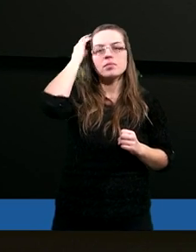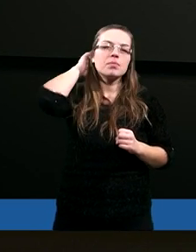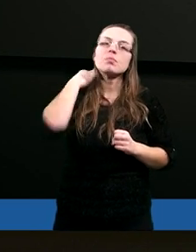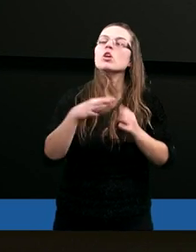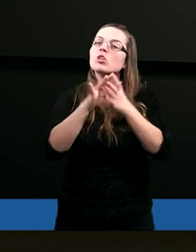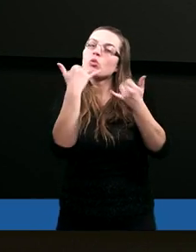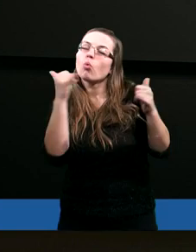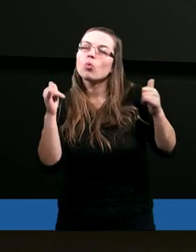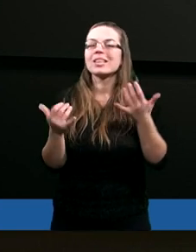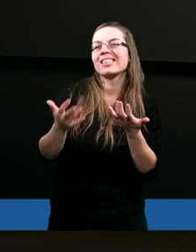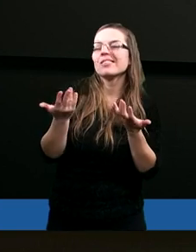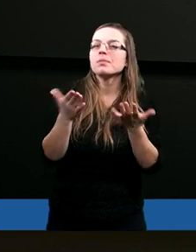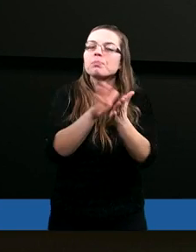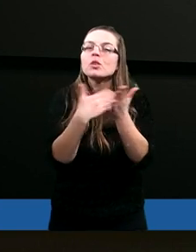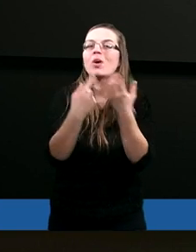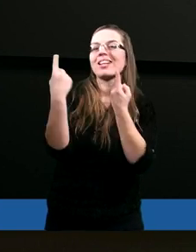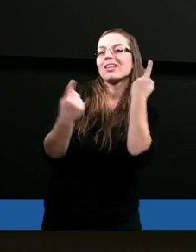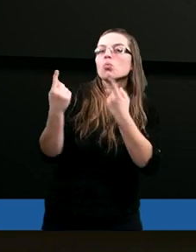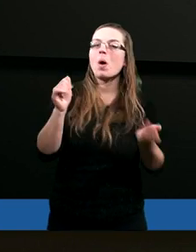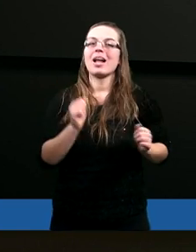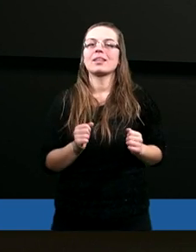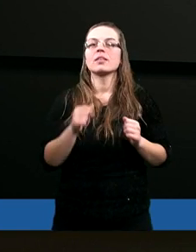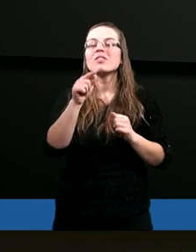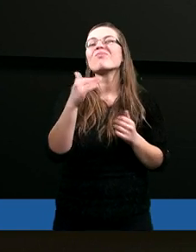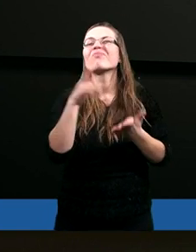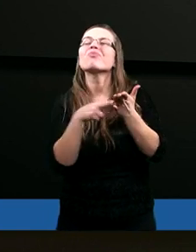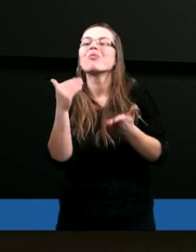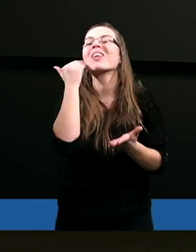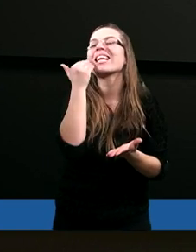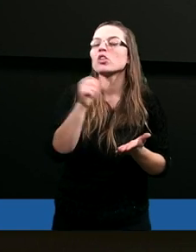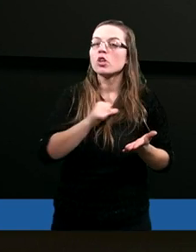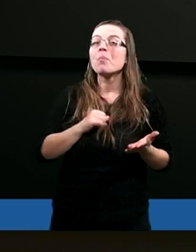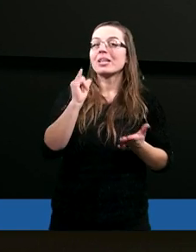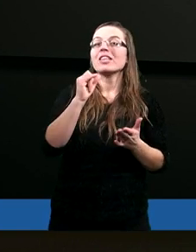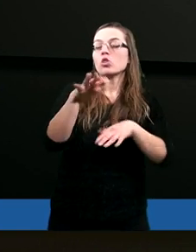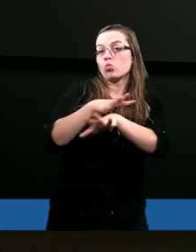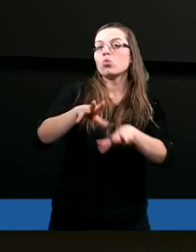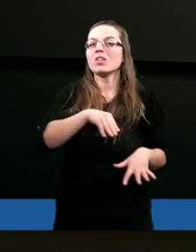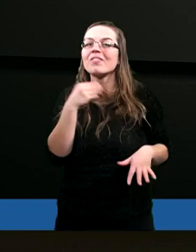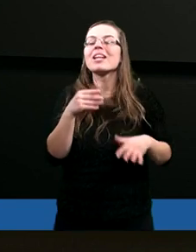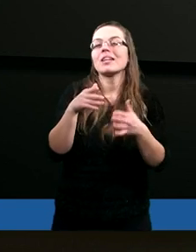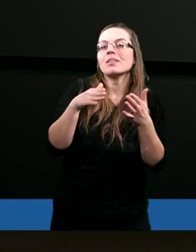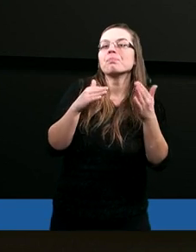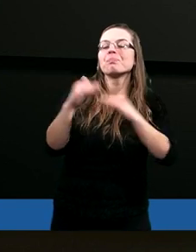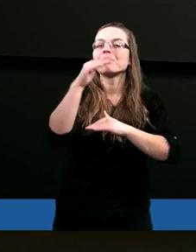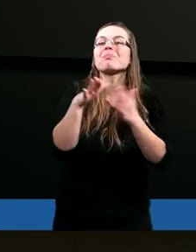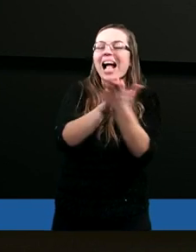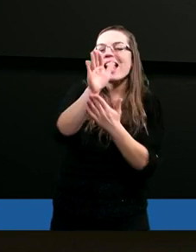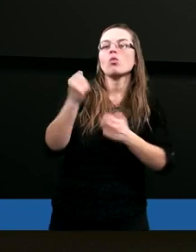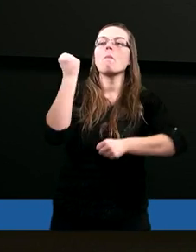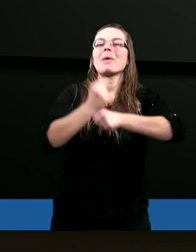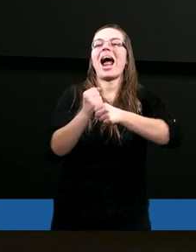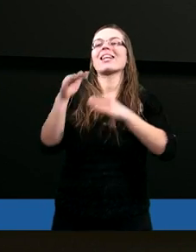różnych, różnych sytuacji, za które się wstydzimy. I Duch Święty zaczął nad nami pracę.